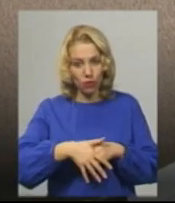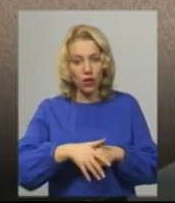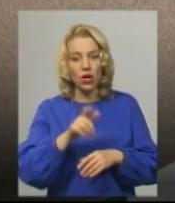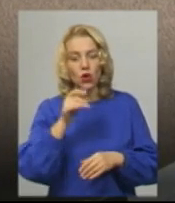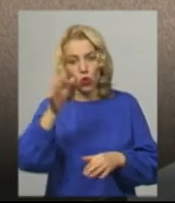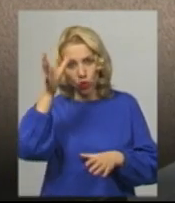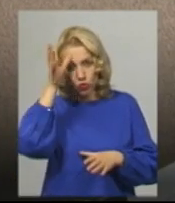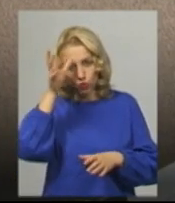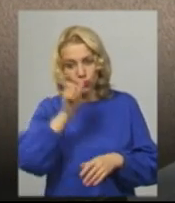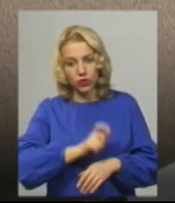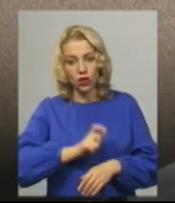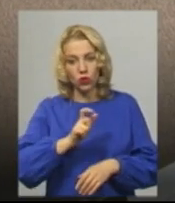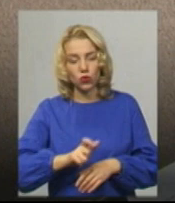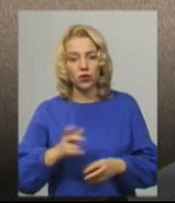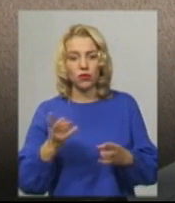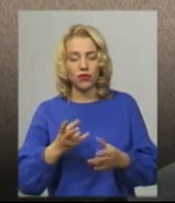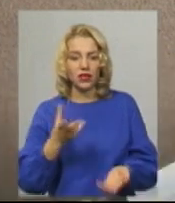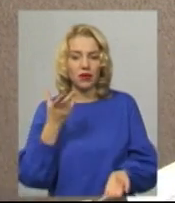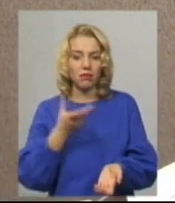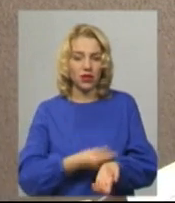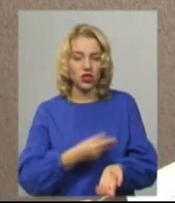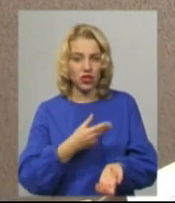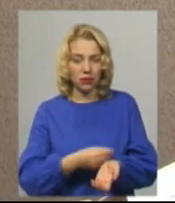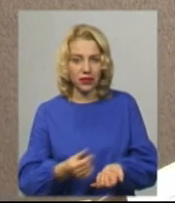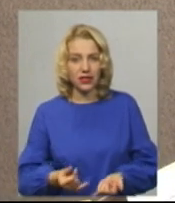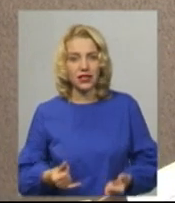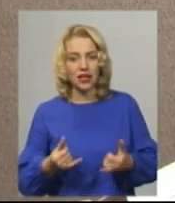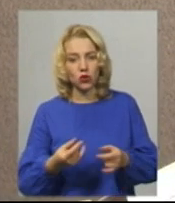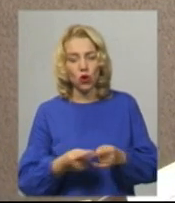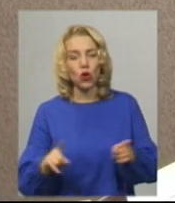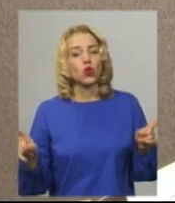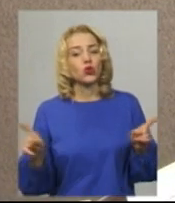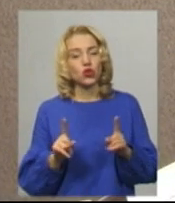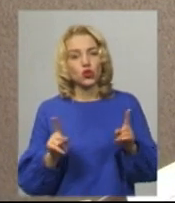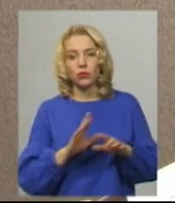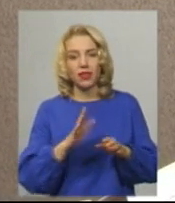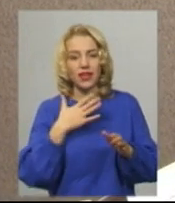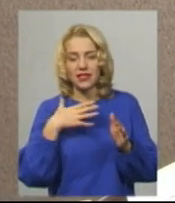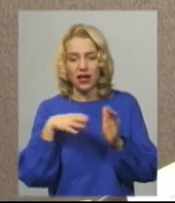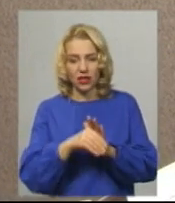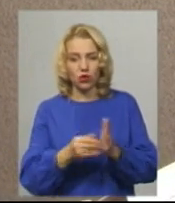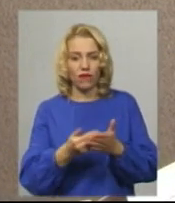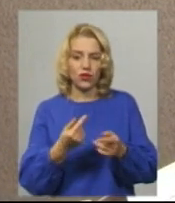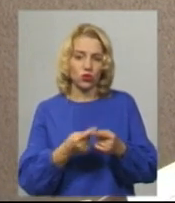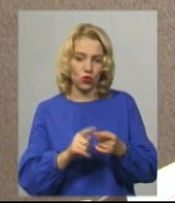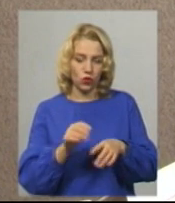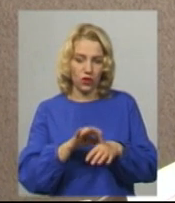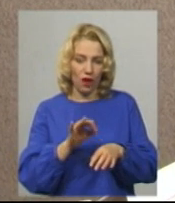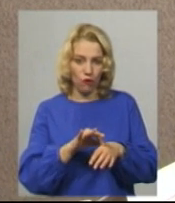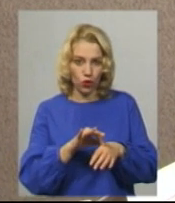люди мають прищепитись. Для того, принаймні, щоб не загинути від цього захворювання.